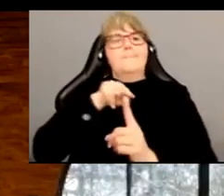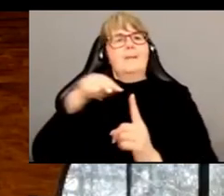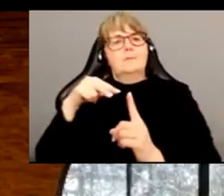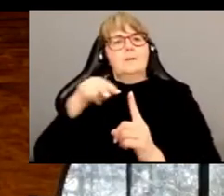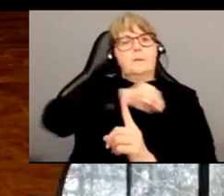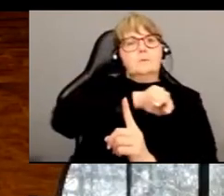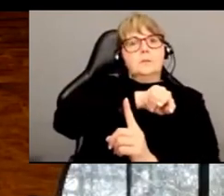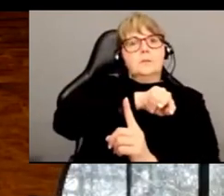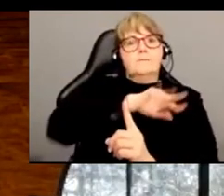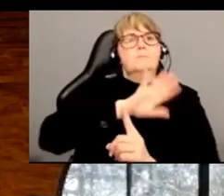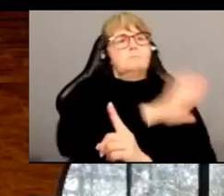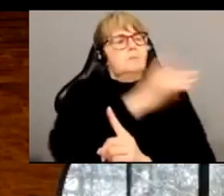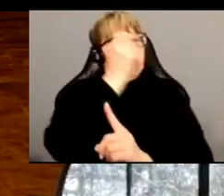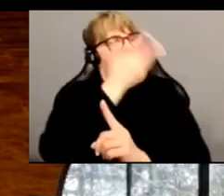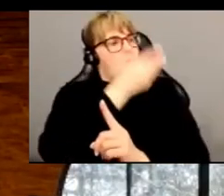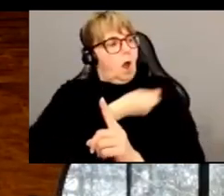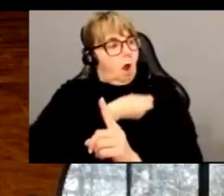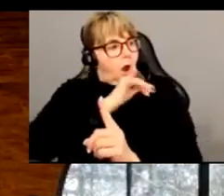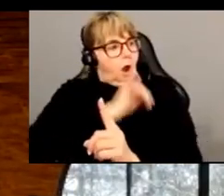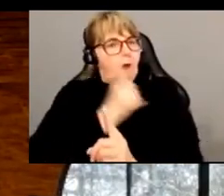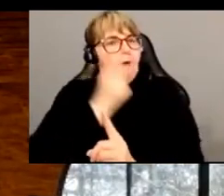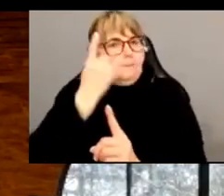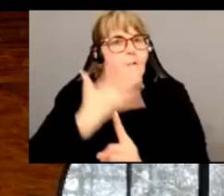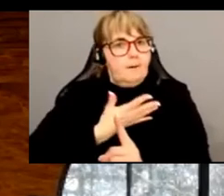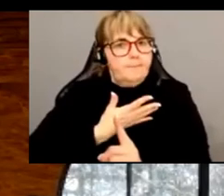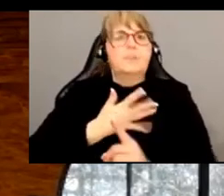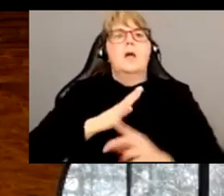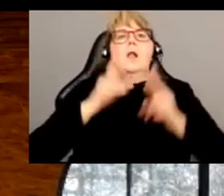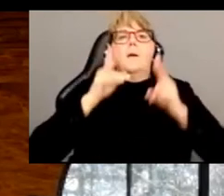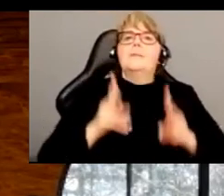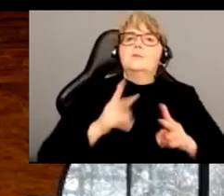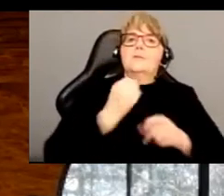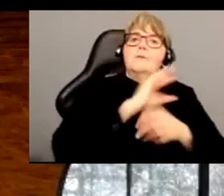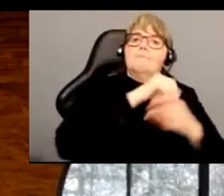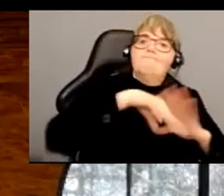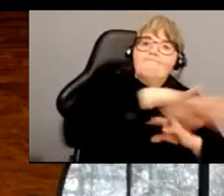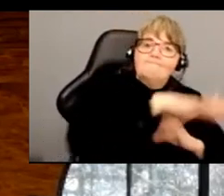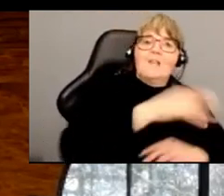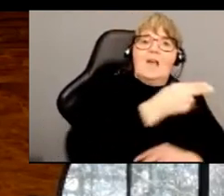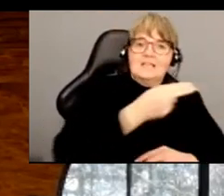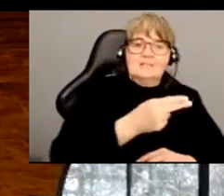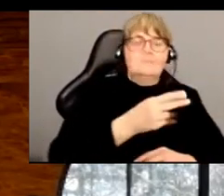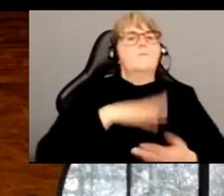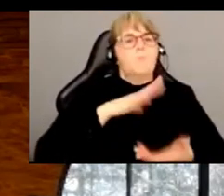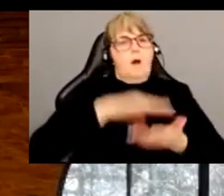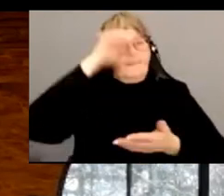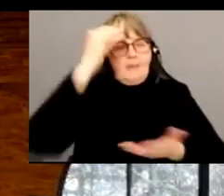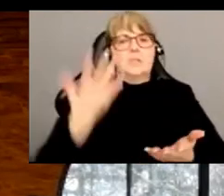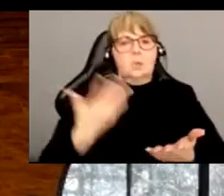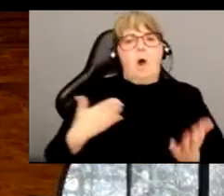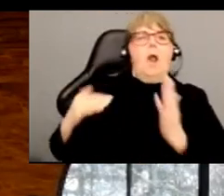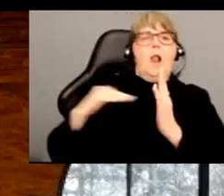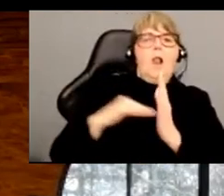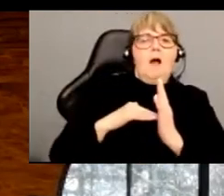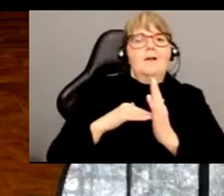si on apprend aussi de leur théorie. Donc, de un, je crois que les personnes qui travaillent sur le handicap ont à apprendre de l'antispécisme afin de